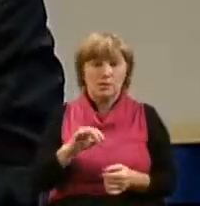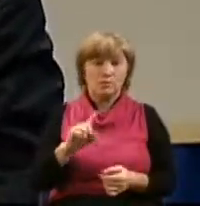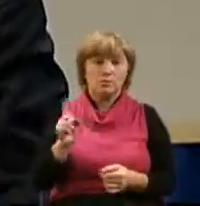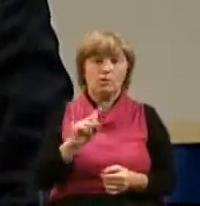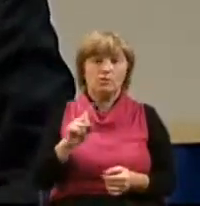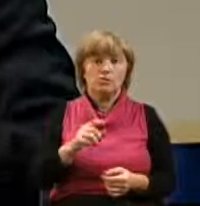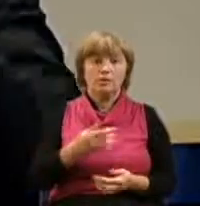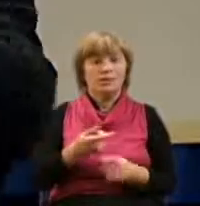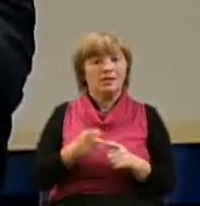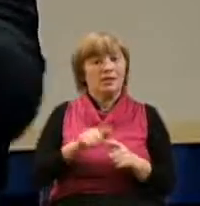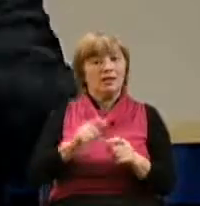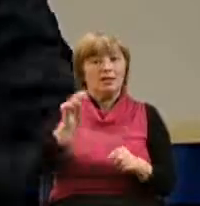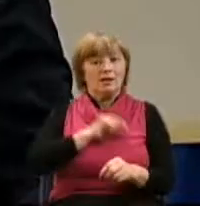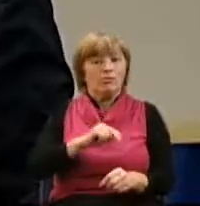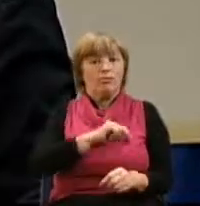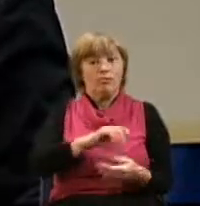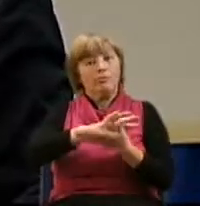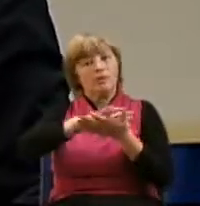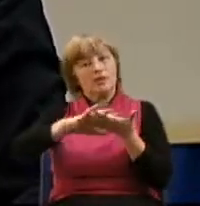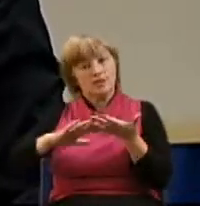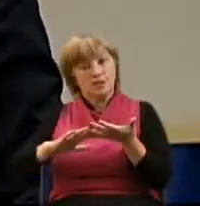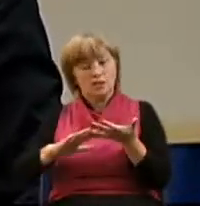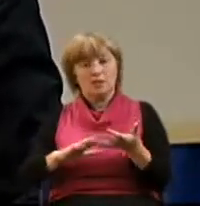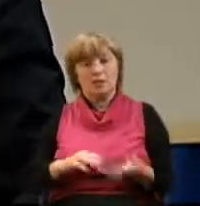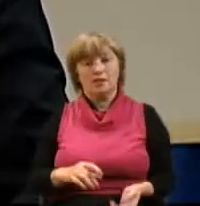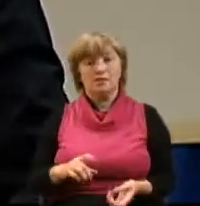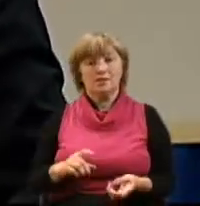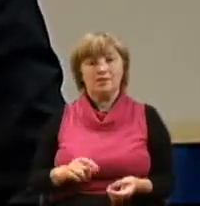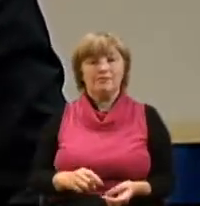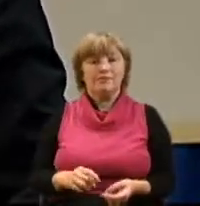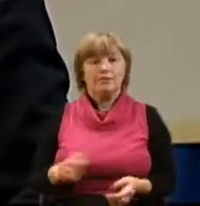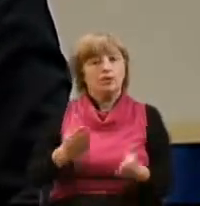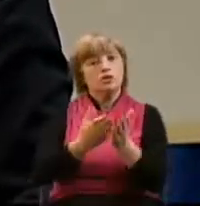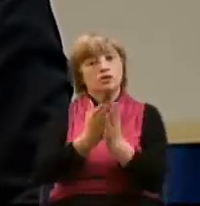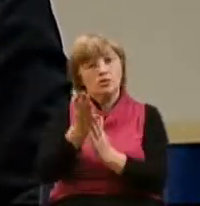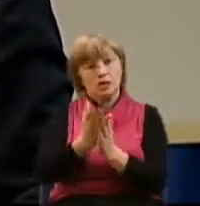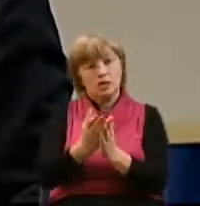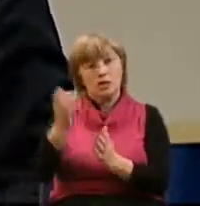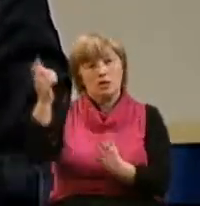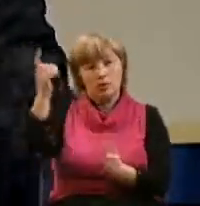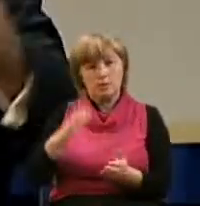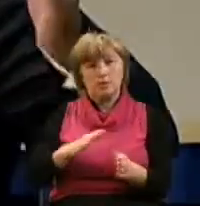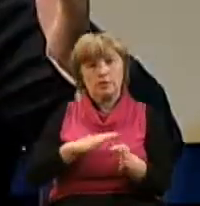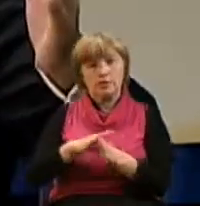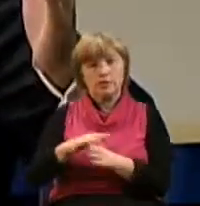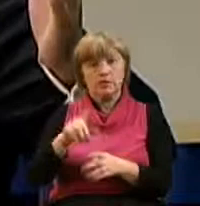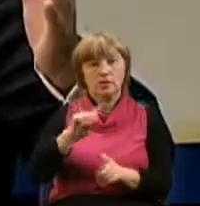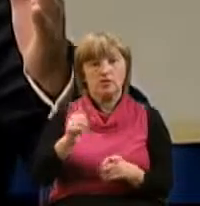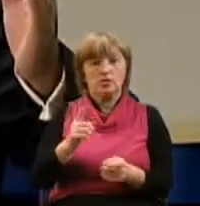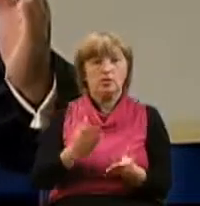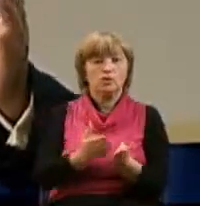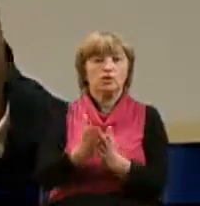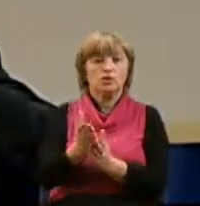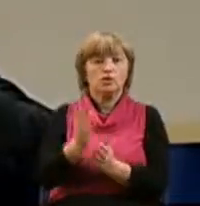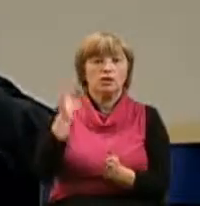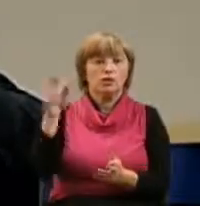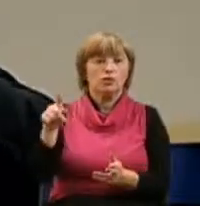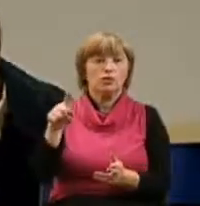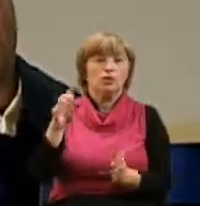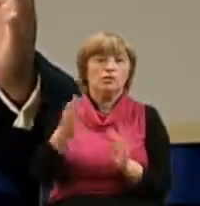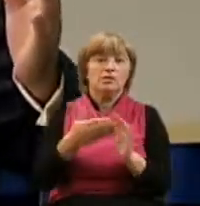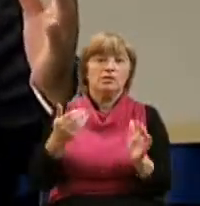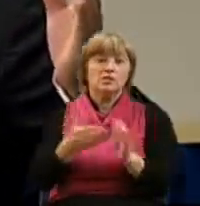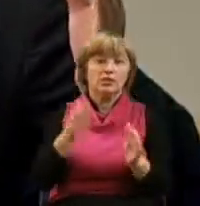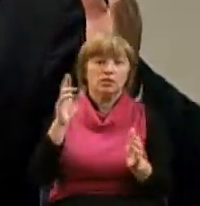чтобы эта работа продолжалась, параллельно служа Господу и совершая то служение, то призвание,